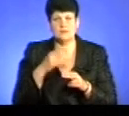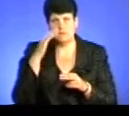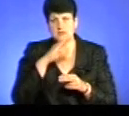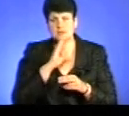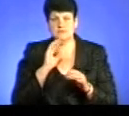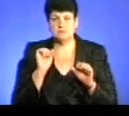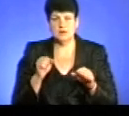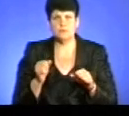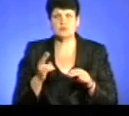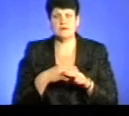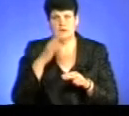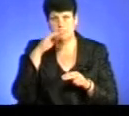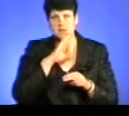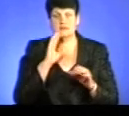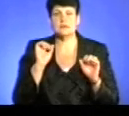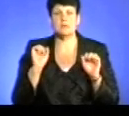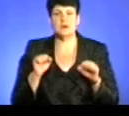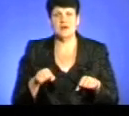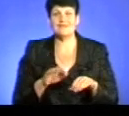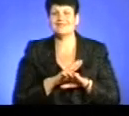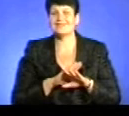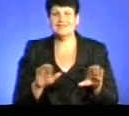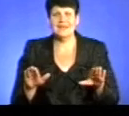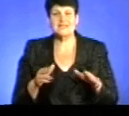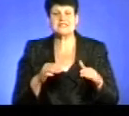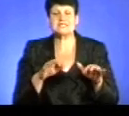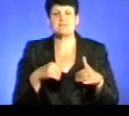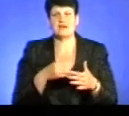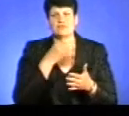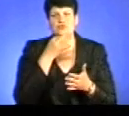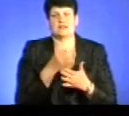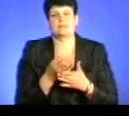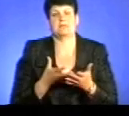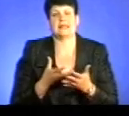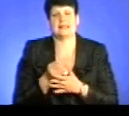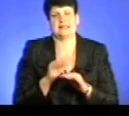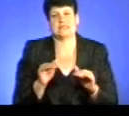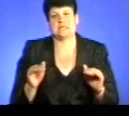Позбавлення батьківських прав не знімає відповідальності платити дітям.